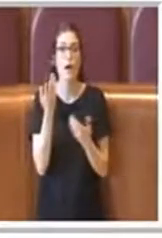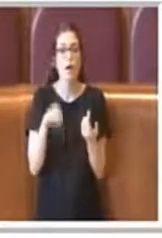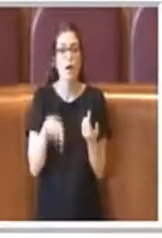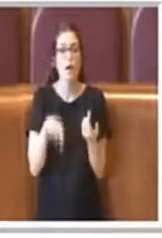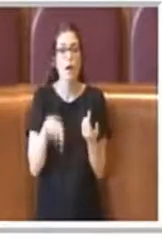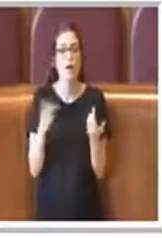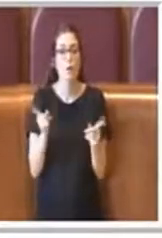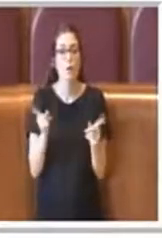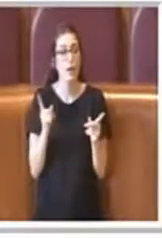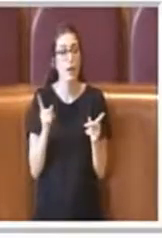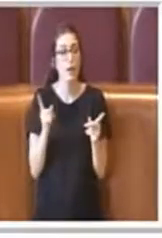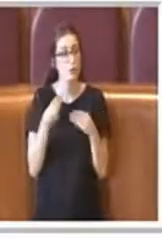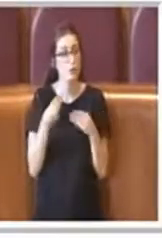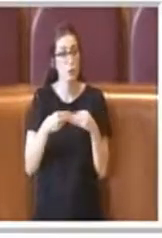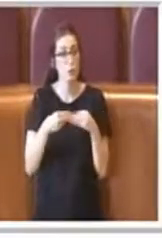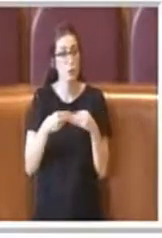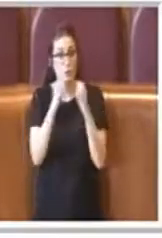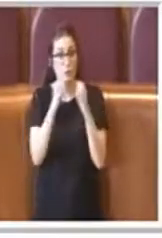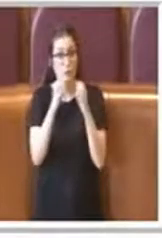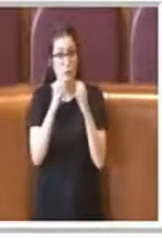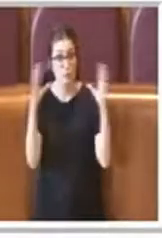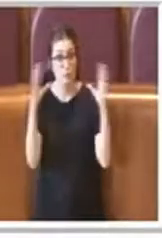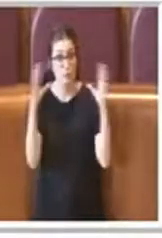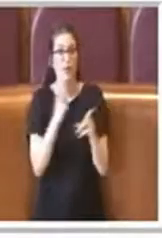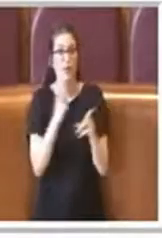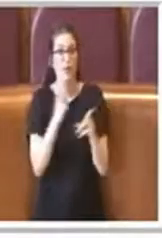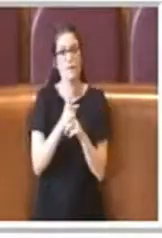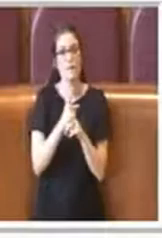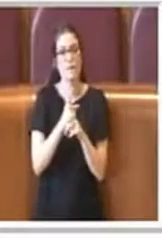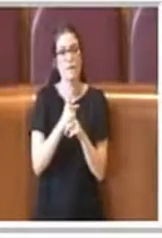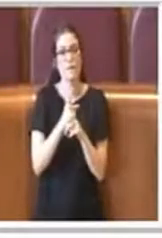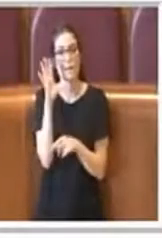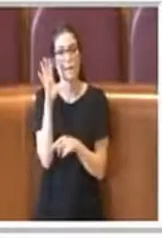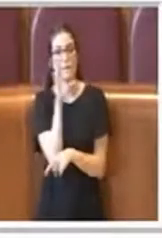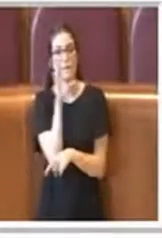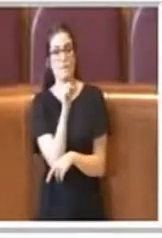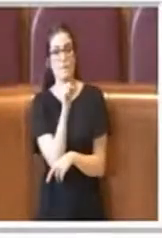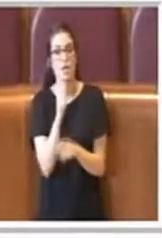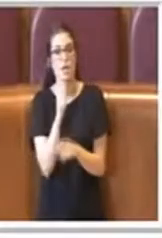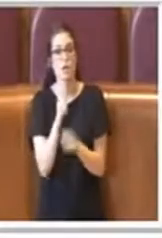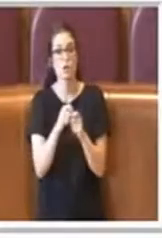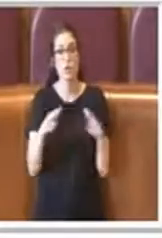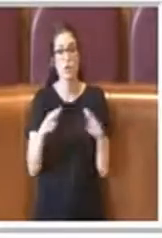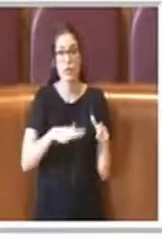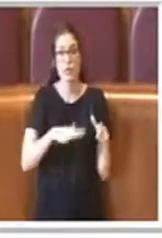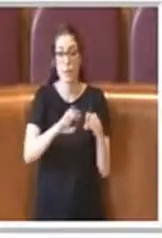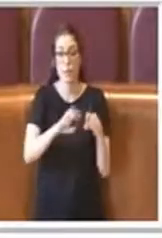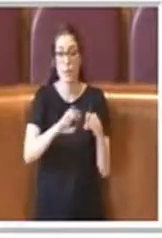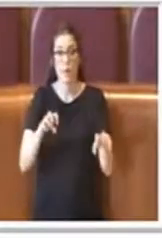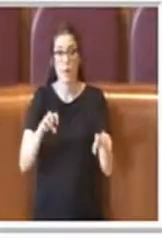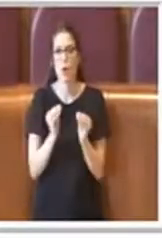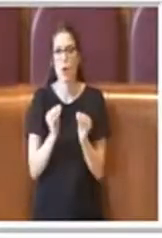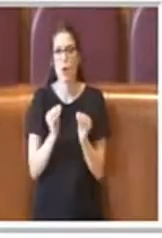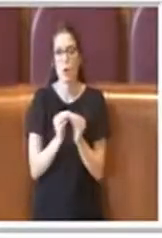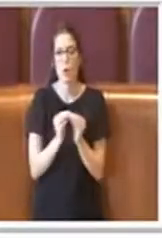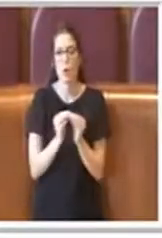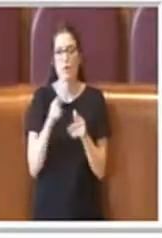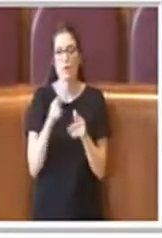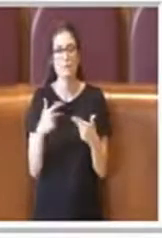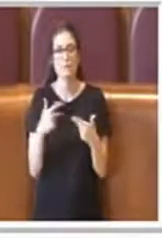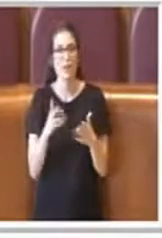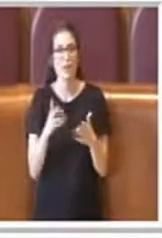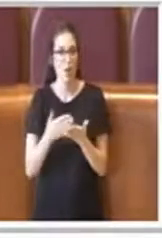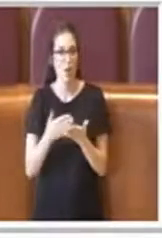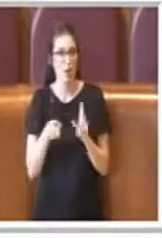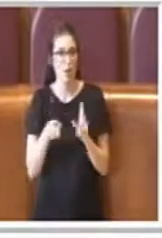questi strumenti è bene tenere conto di come effettivamente la città è articolata e quindi riuscire a valorizzarla al